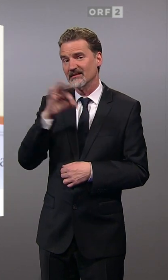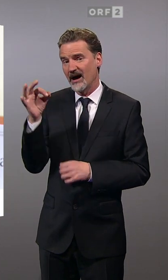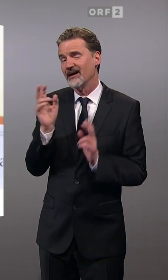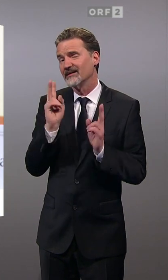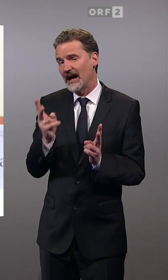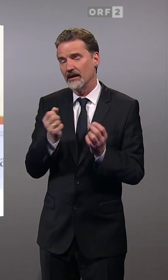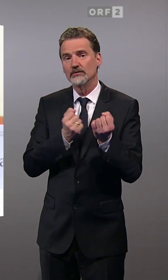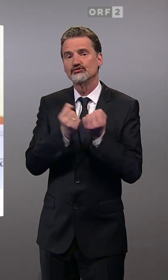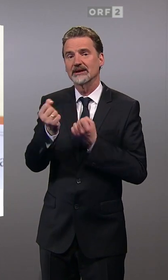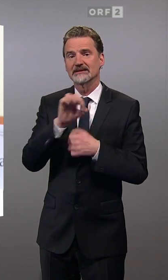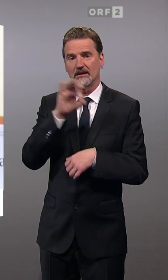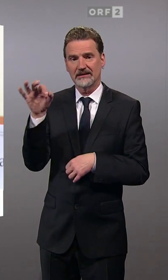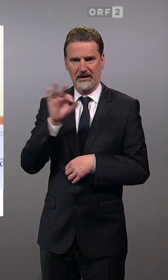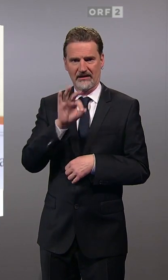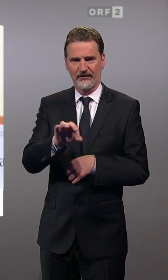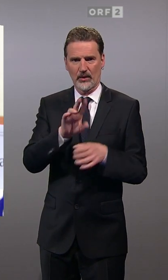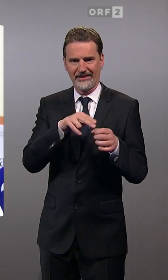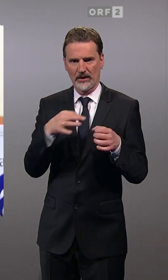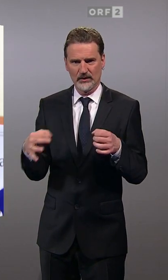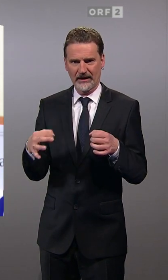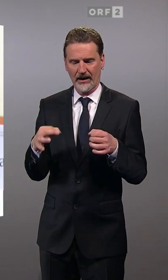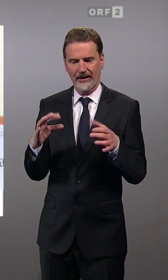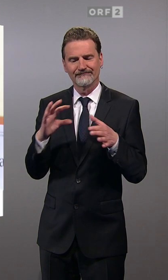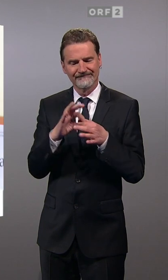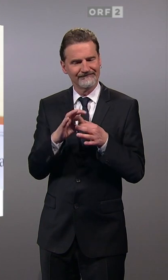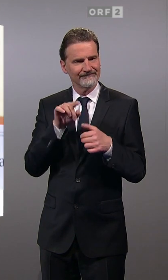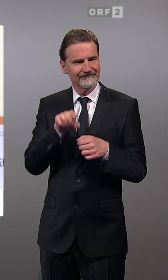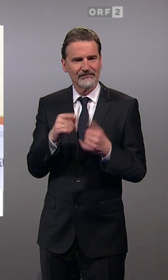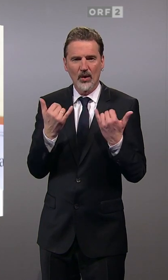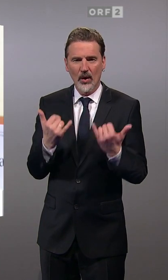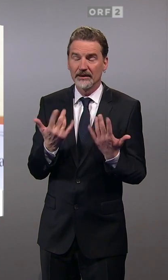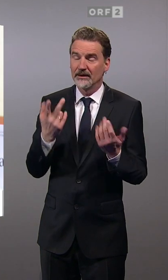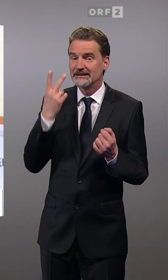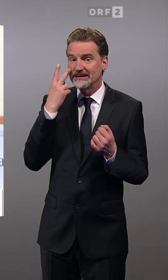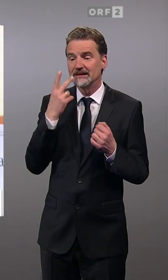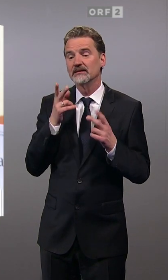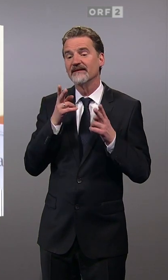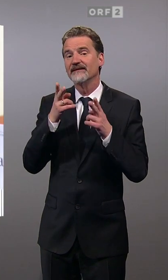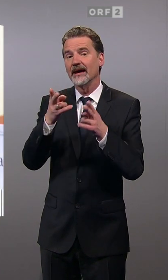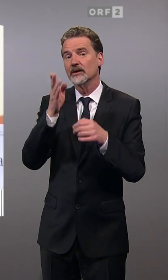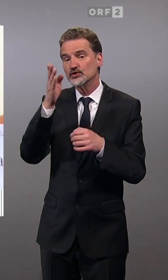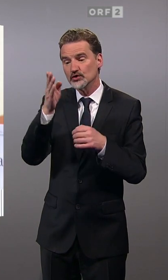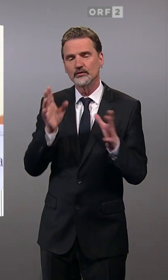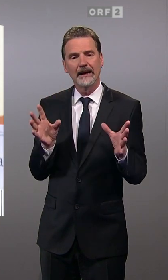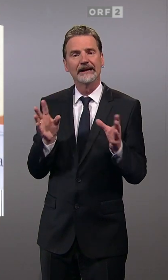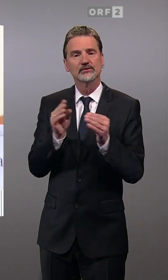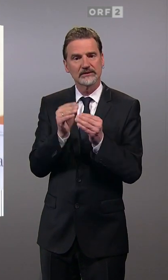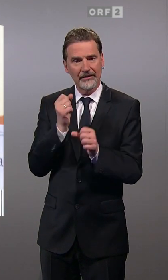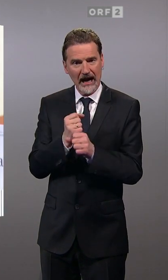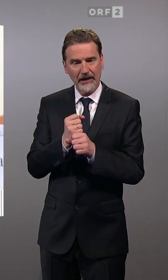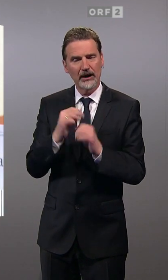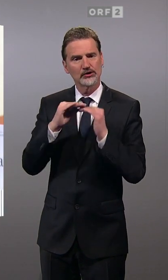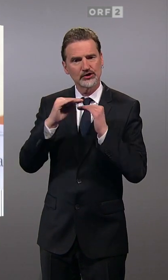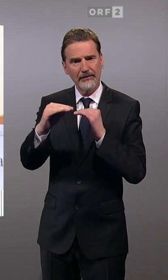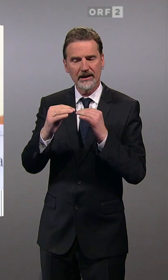für Niederösterreich werden, weil es heute darum geht, ob wir den Weg des Miteinanders, den Weg der Stabilität, Sicherheit und